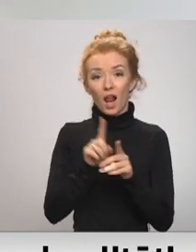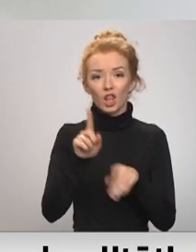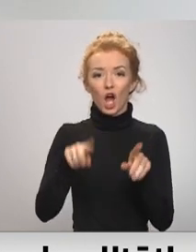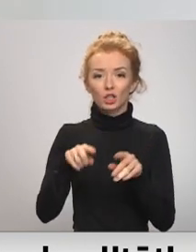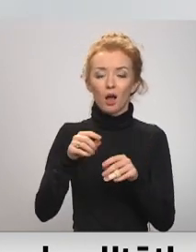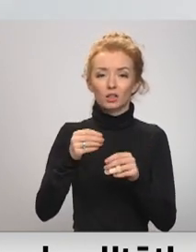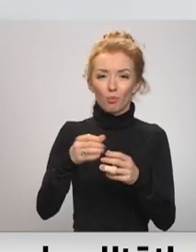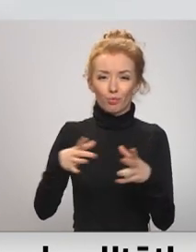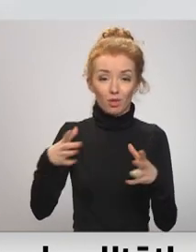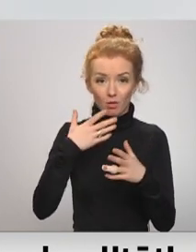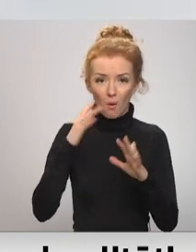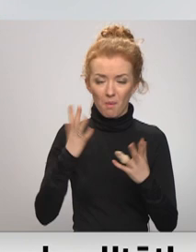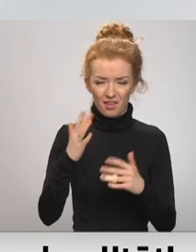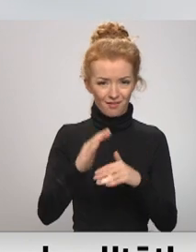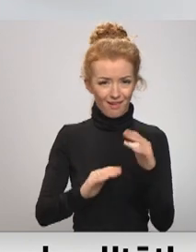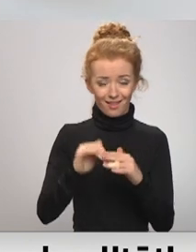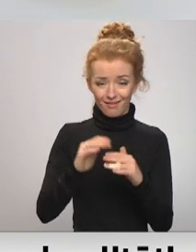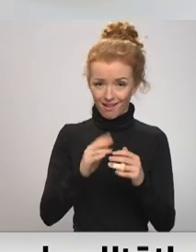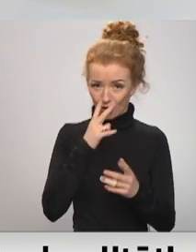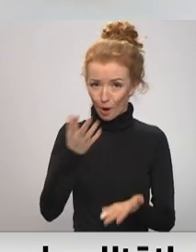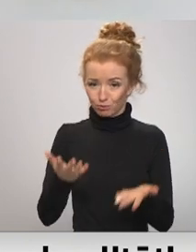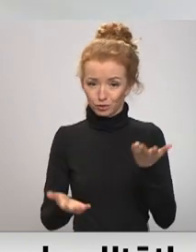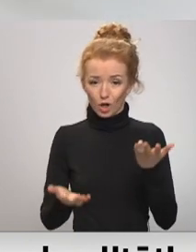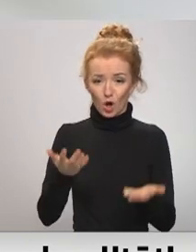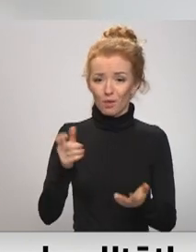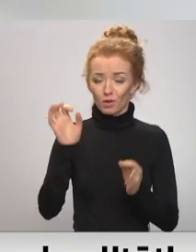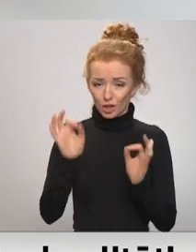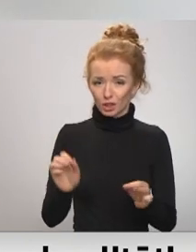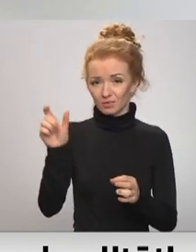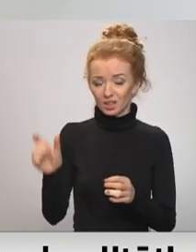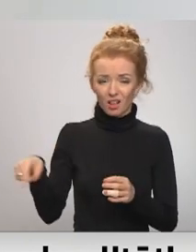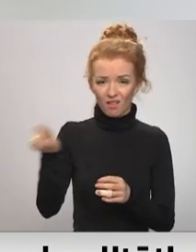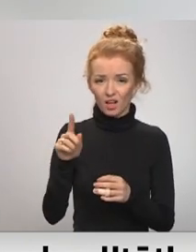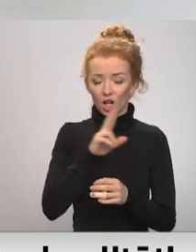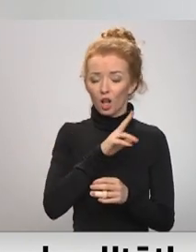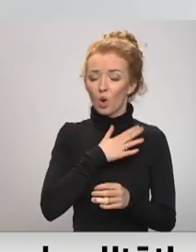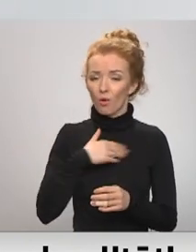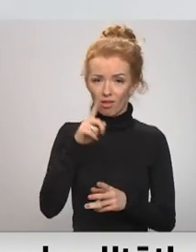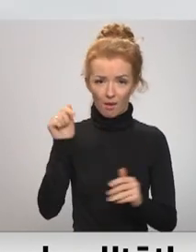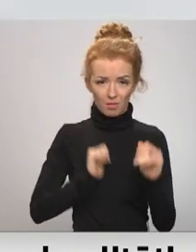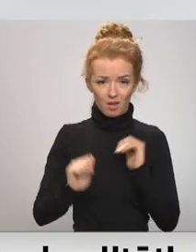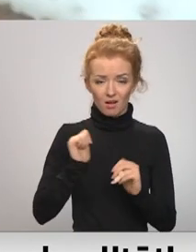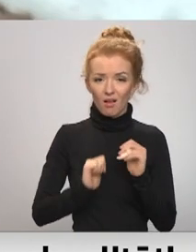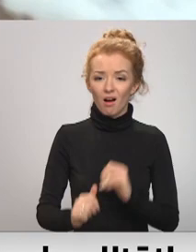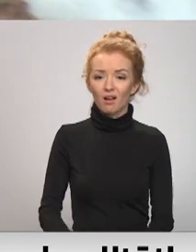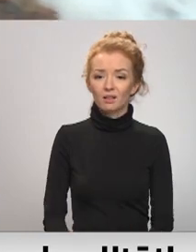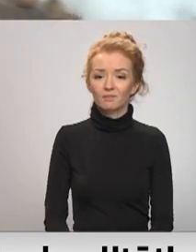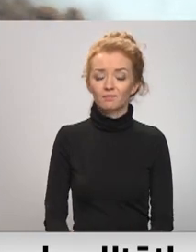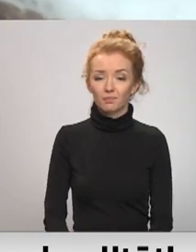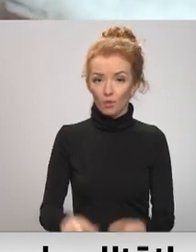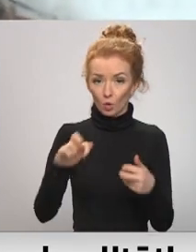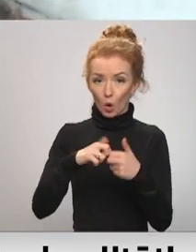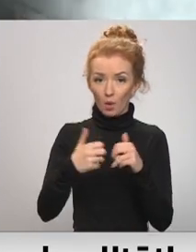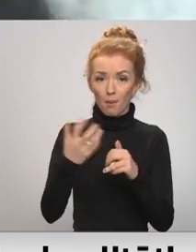bet kvalitāte tur ir apšaubāma. Tiešām cilvēki par to arī ir diezgan neapmierināti. Problēmas ar